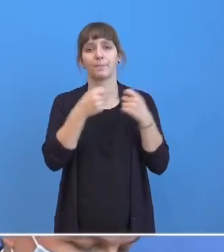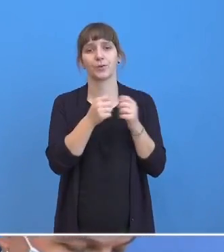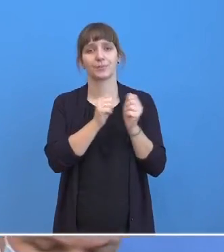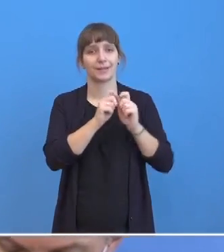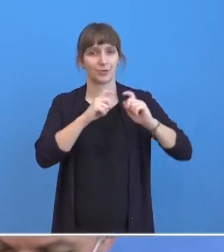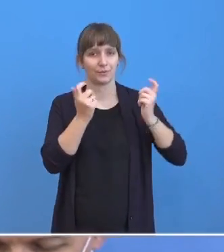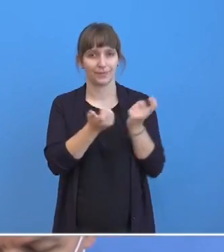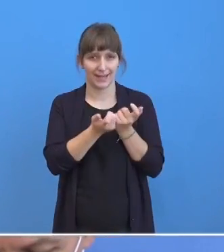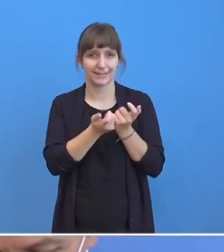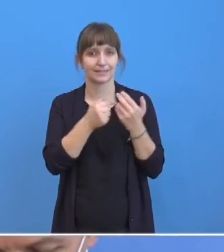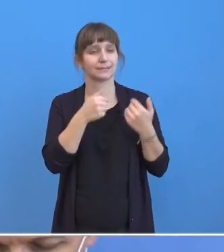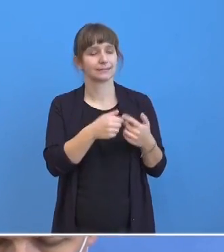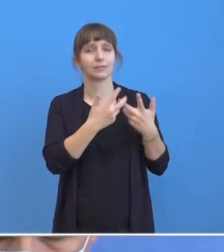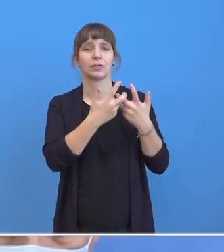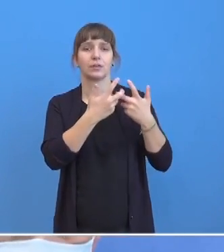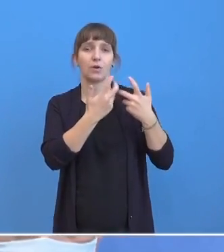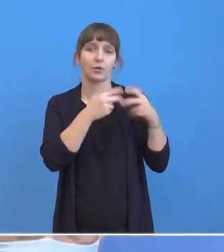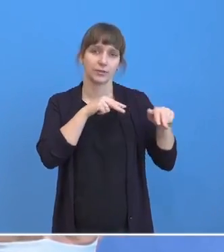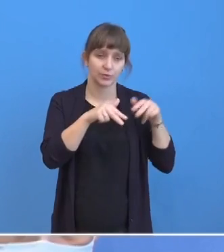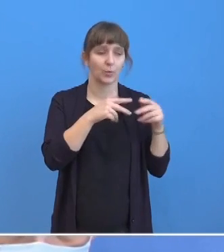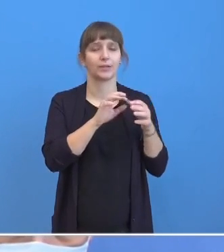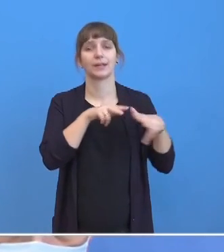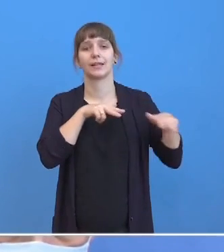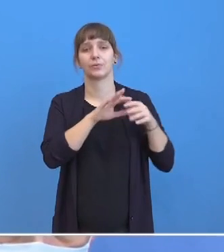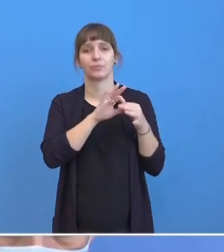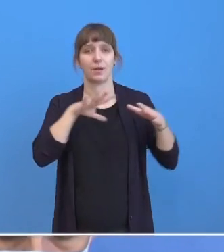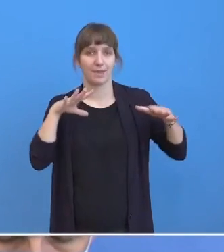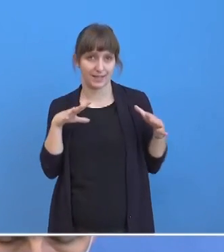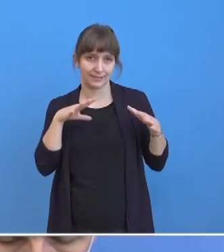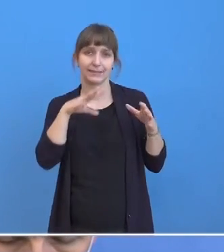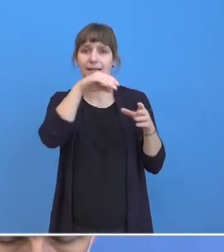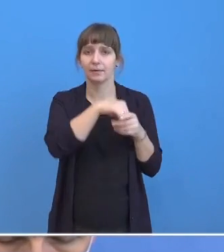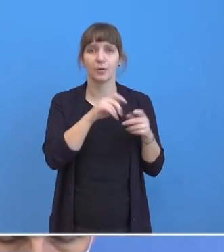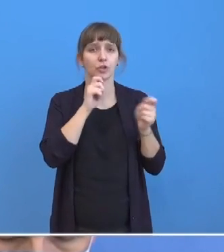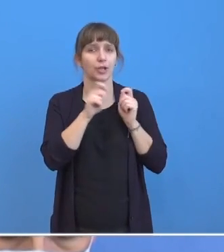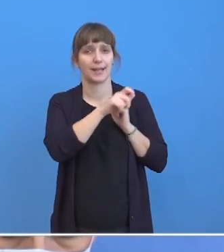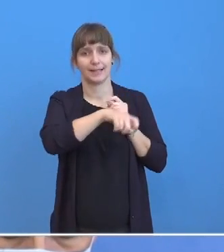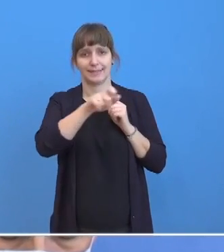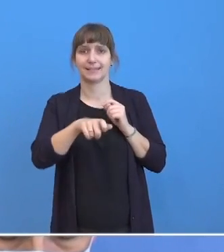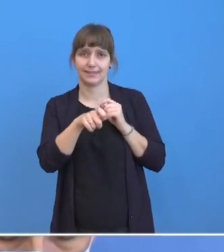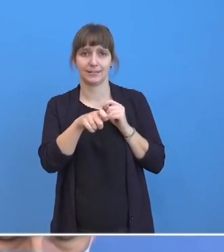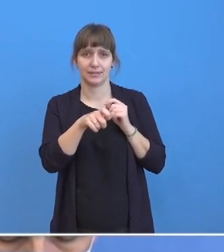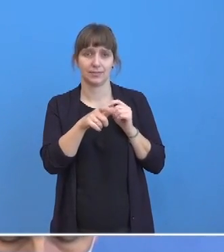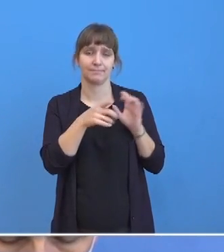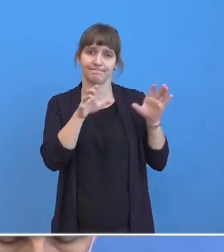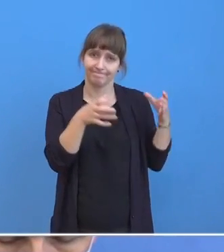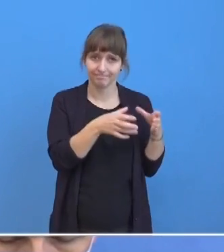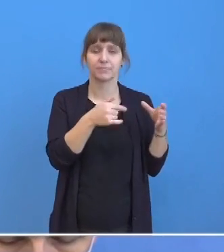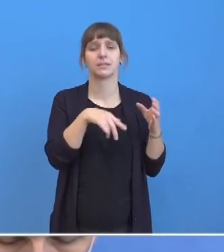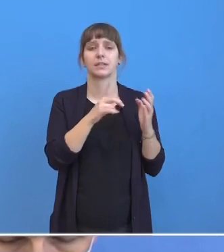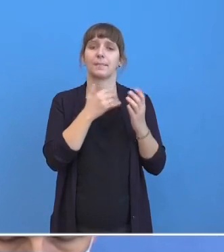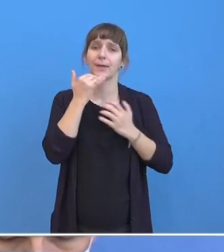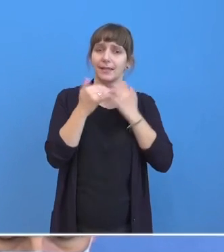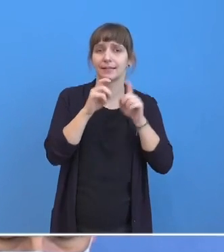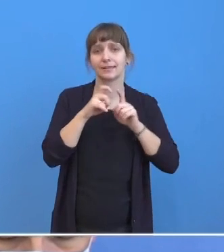In dieser regierungsunabhängigen Organisation tun sich Journalistinnen und Journalisten zusammen, die über Bundestag und